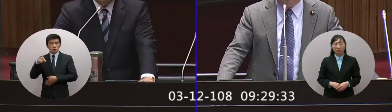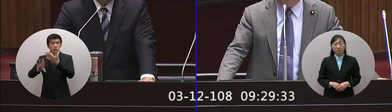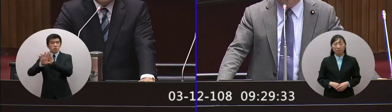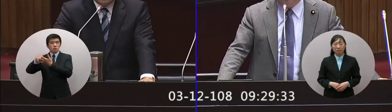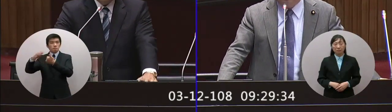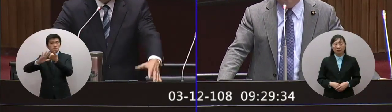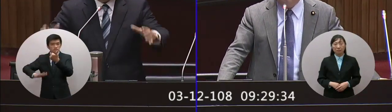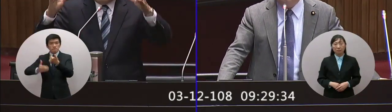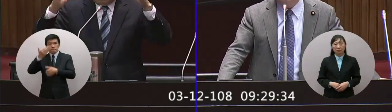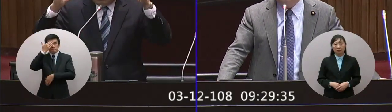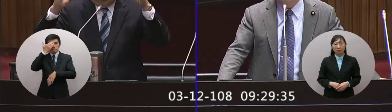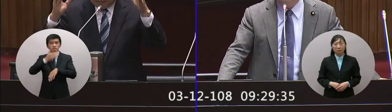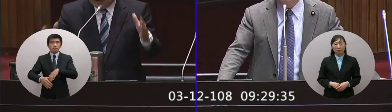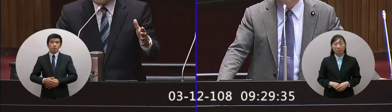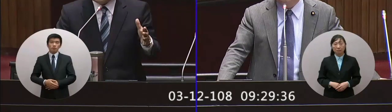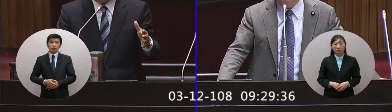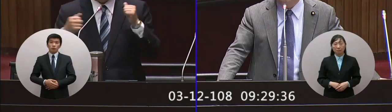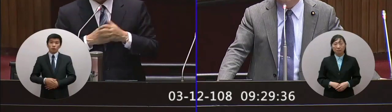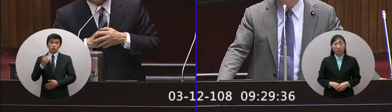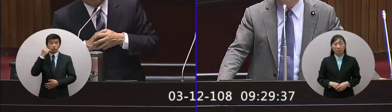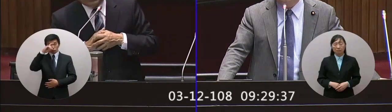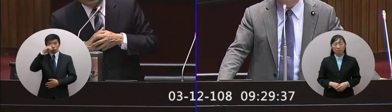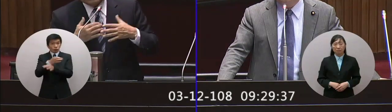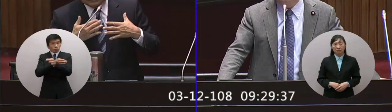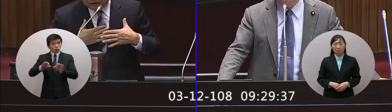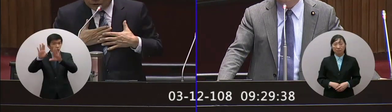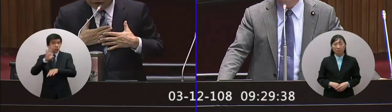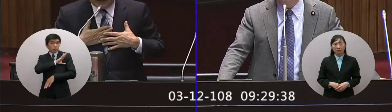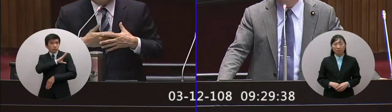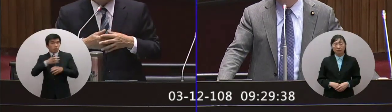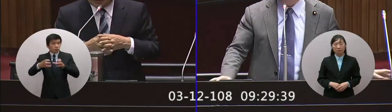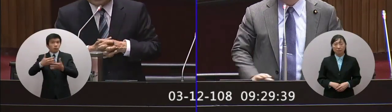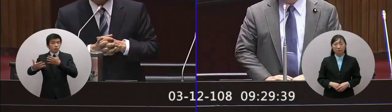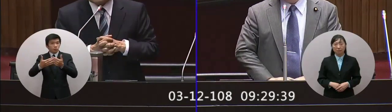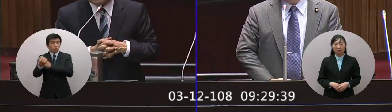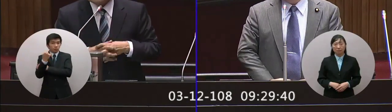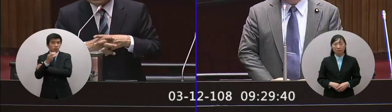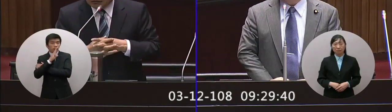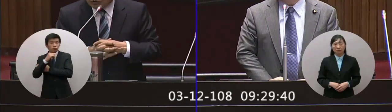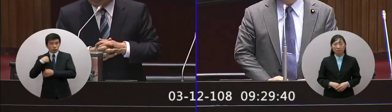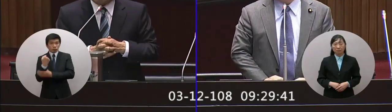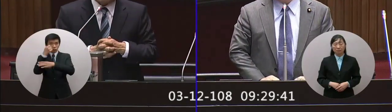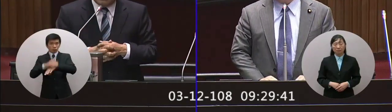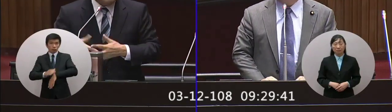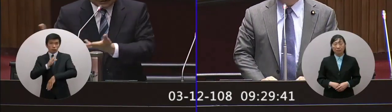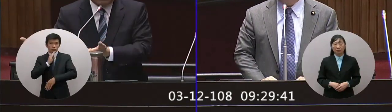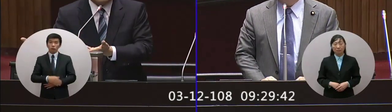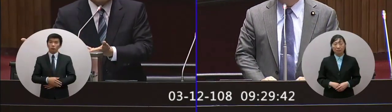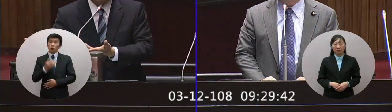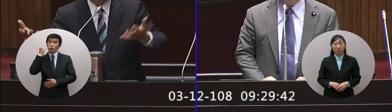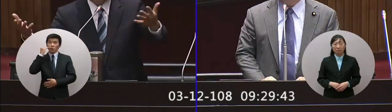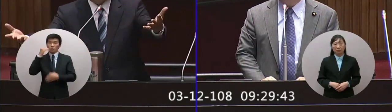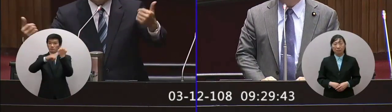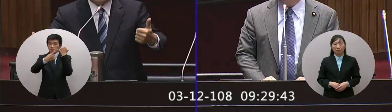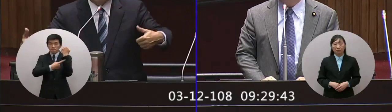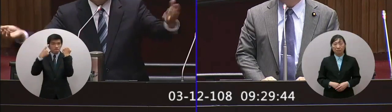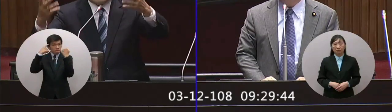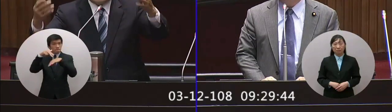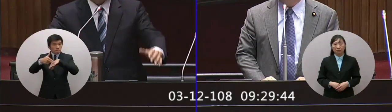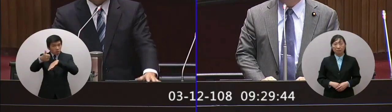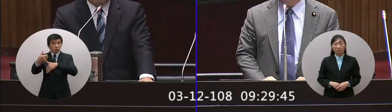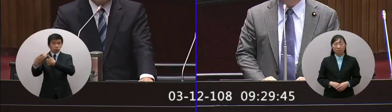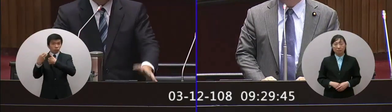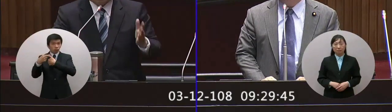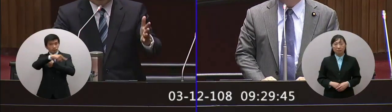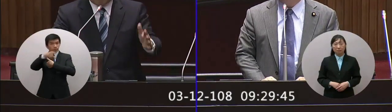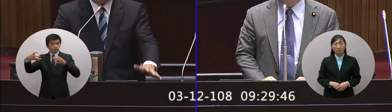另外一種阻礙所以 拼經濟 大家一起來努力 行政院絕對支持那如果有好的話 儘管提出 相信貴宴